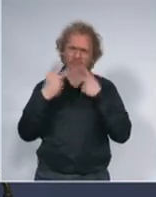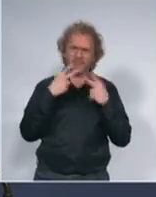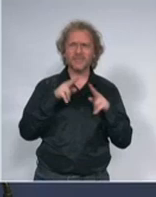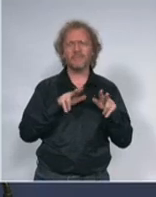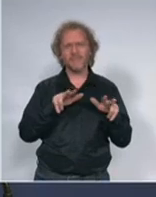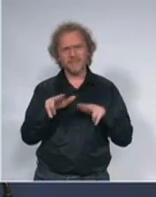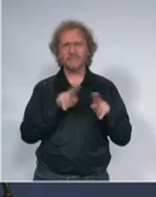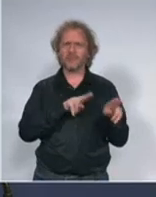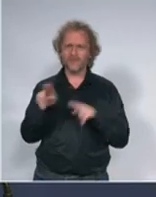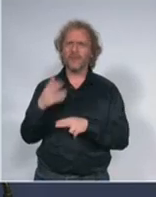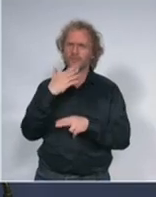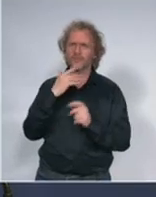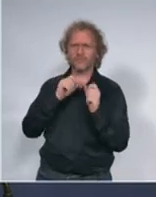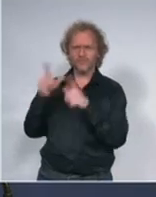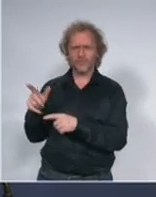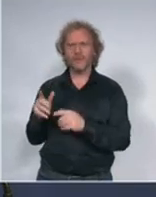ne molim te da pošaljamo